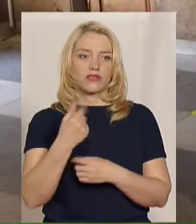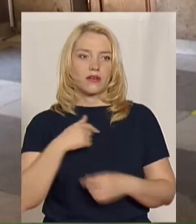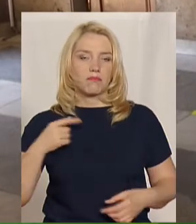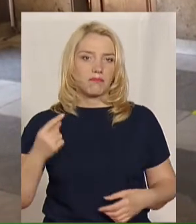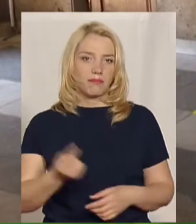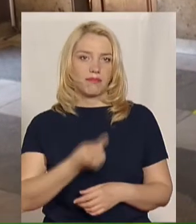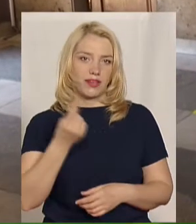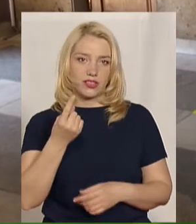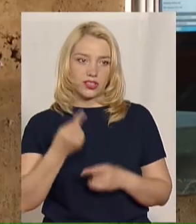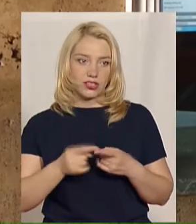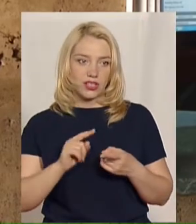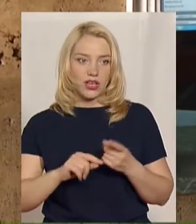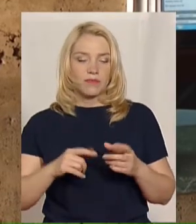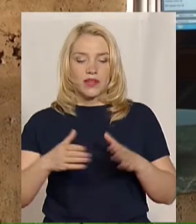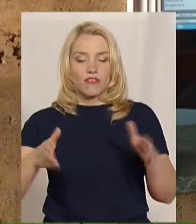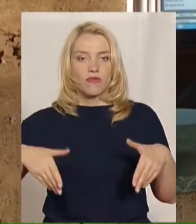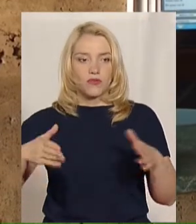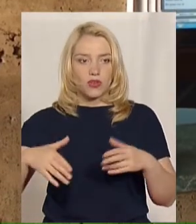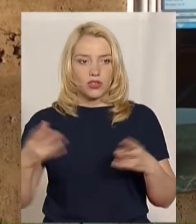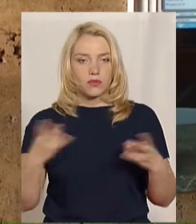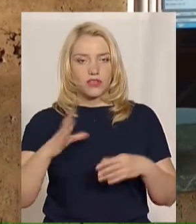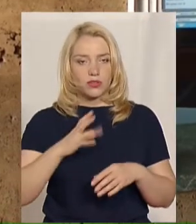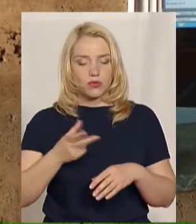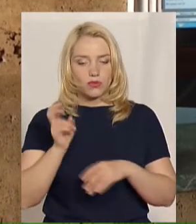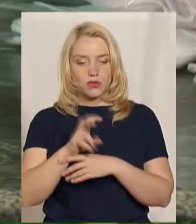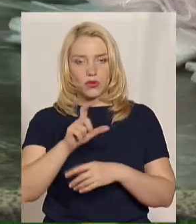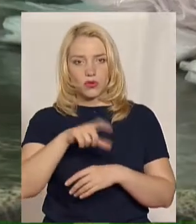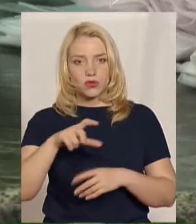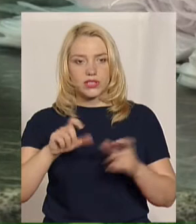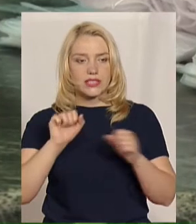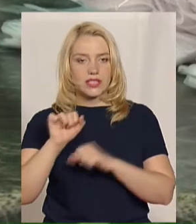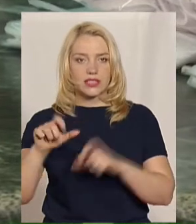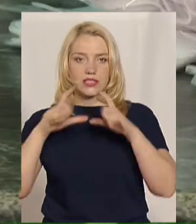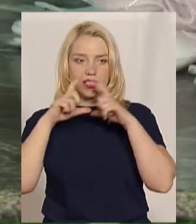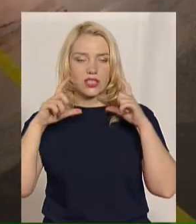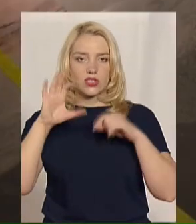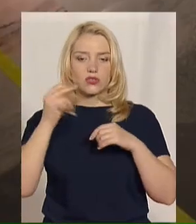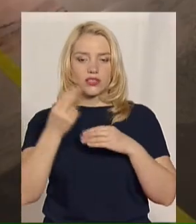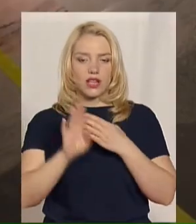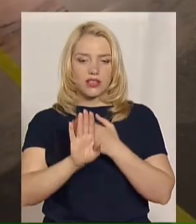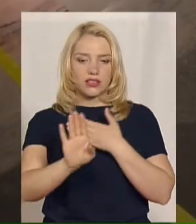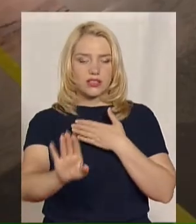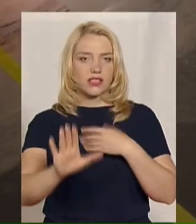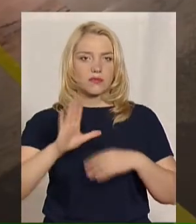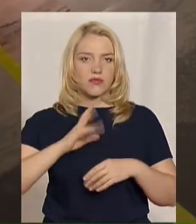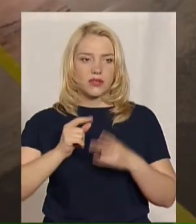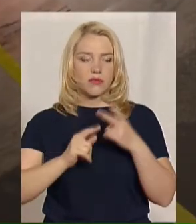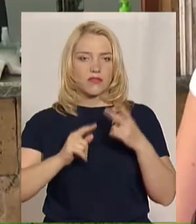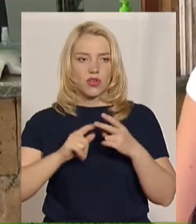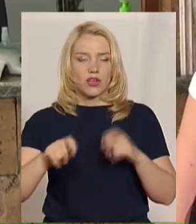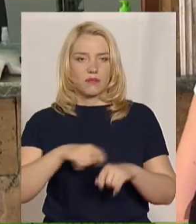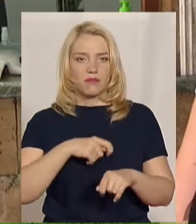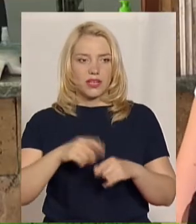приміщення кінотеатру відвідувачі мають бути в захисних масках та дотримуватися соціальної дистанції півтора метри. Для чого є спеціальні розмітки,